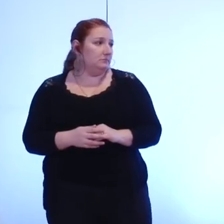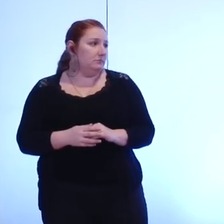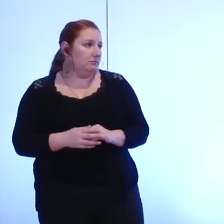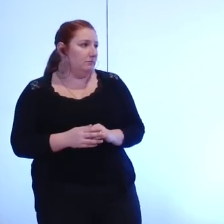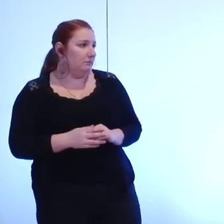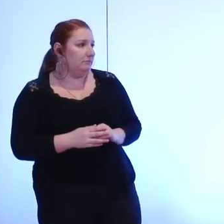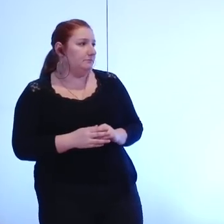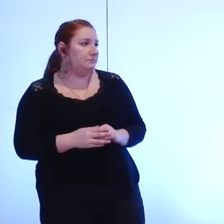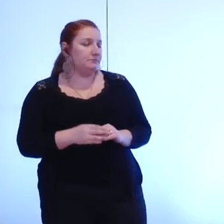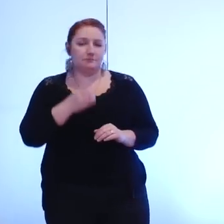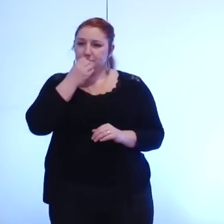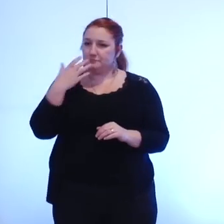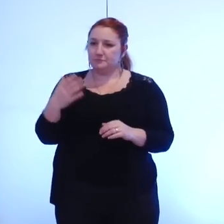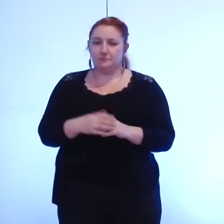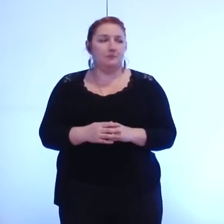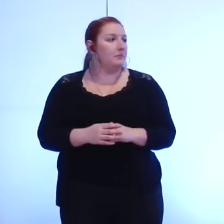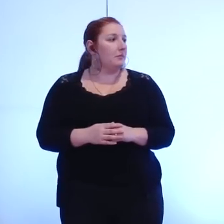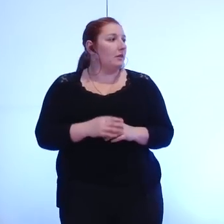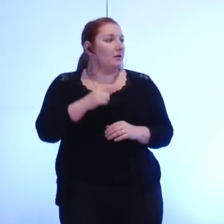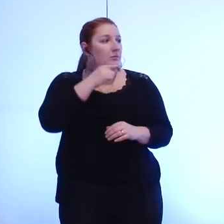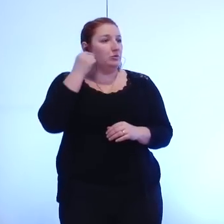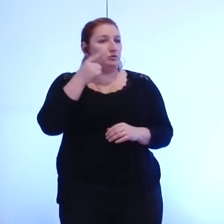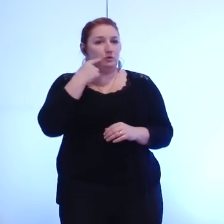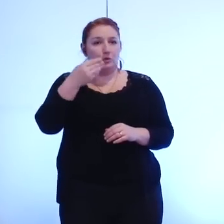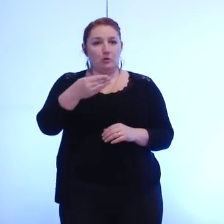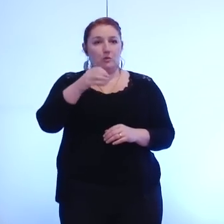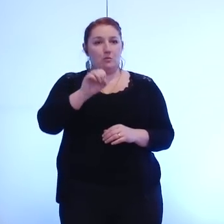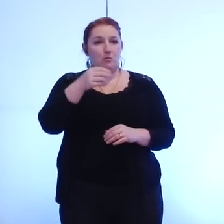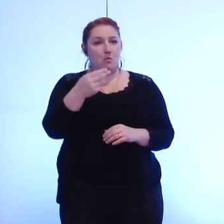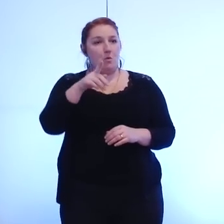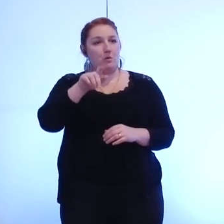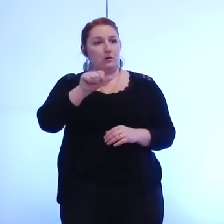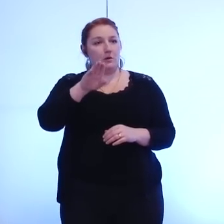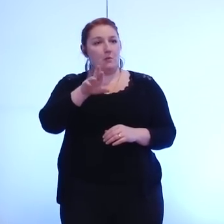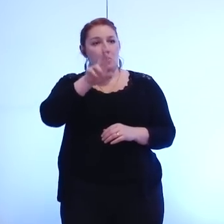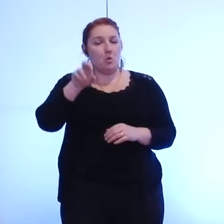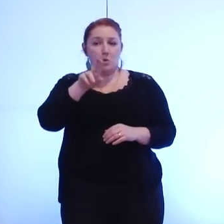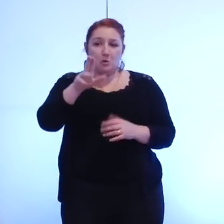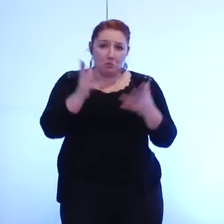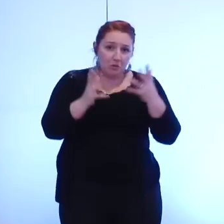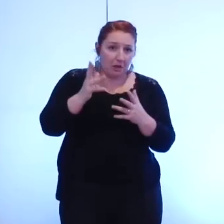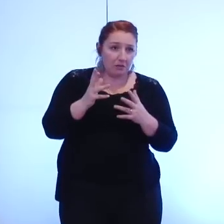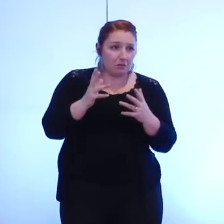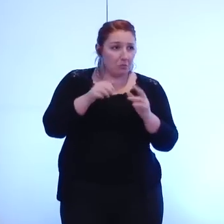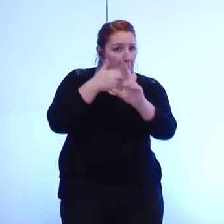bien monsieur Mongaburu peut-être pour reprendre les différentes questions posées